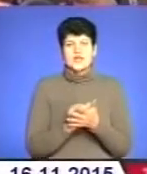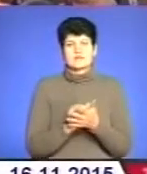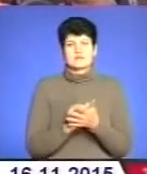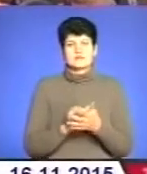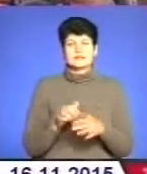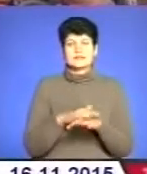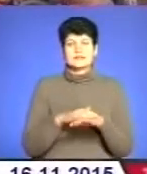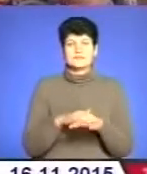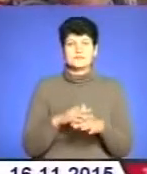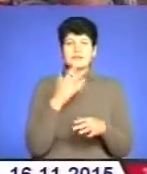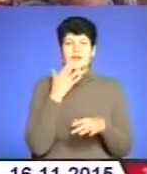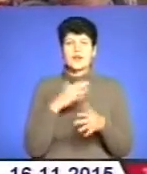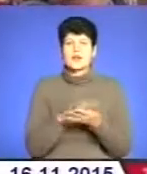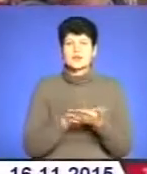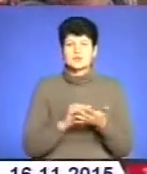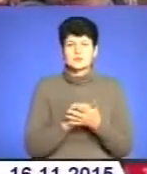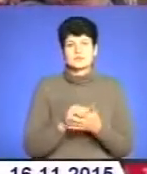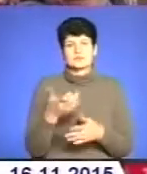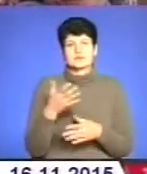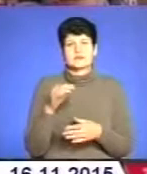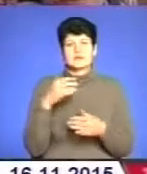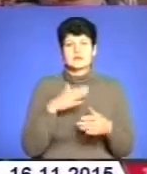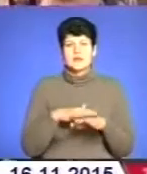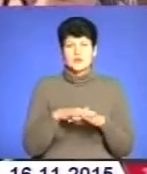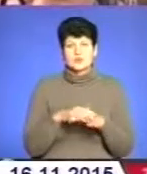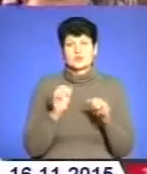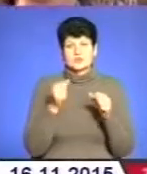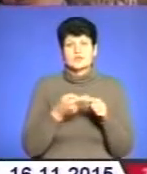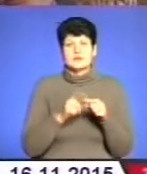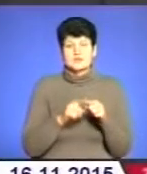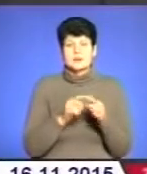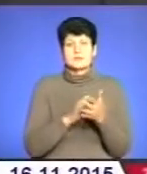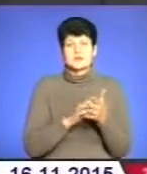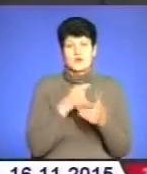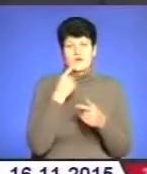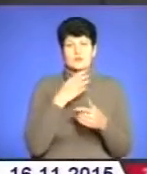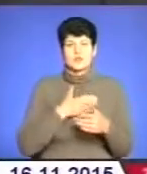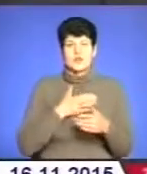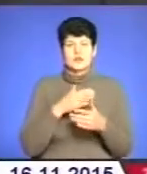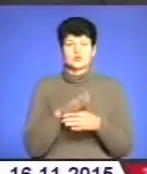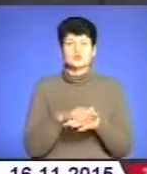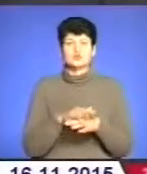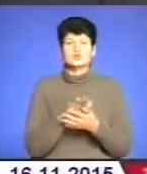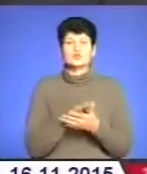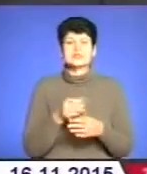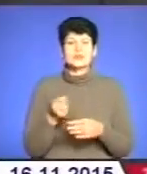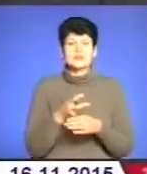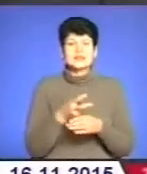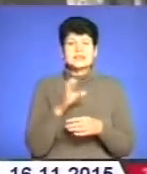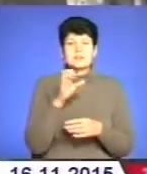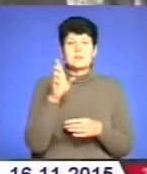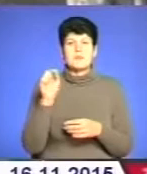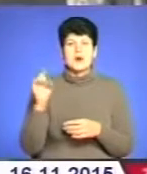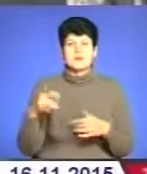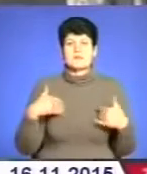боку є і прецедент, і привід говорити про нашу депортацію. Голова обласної державної адміністрації Степан Барна